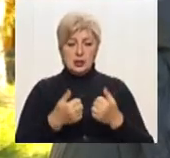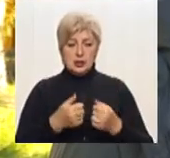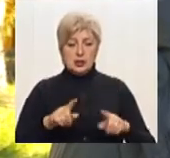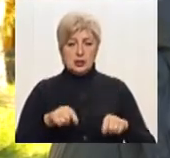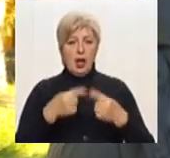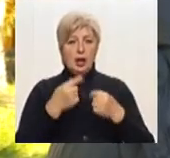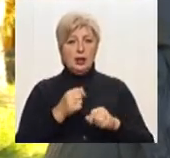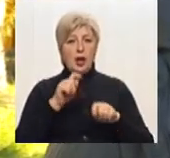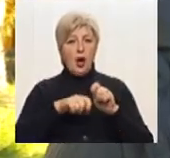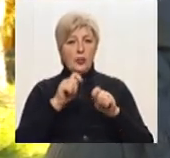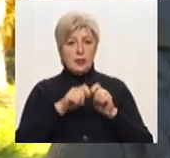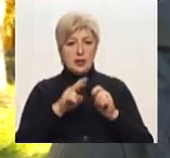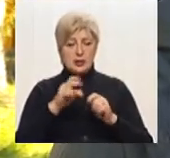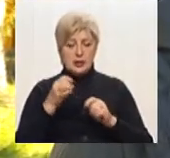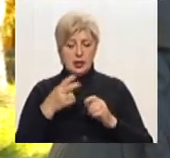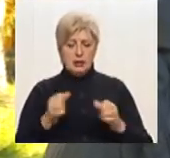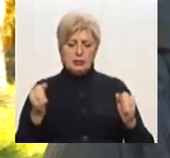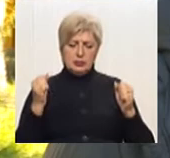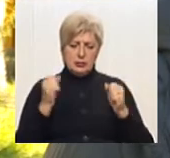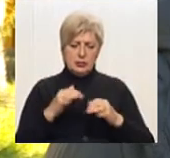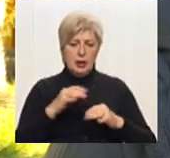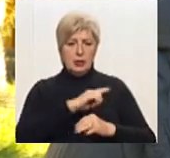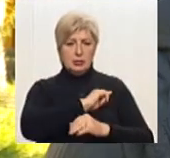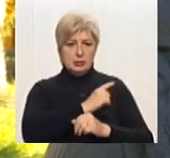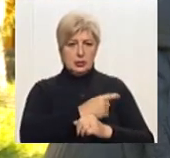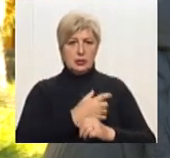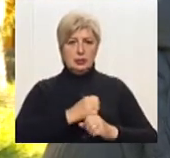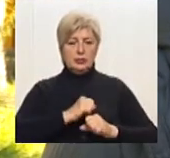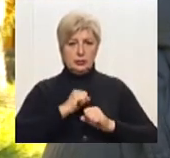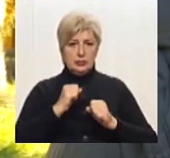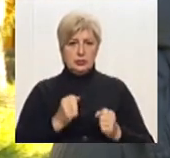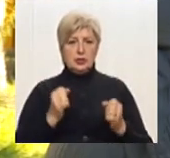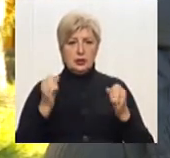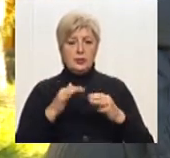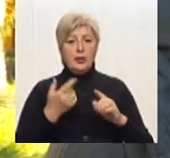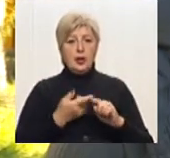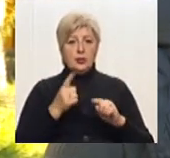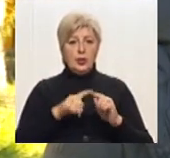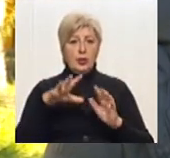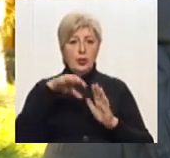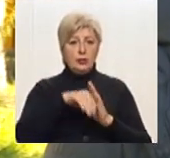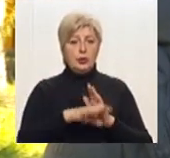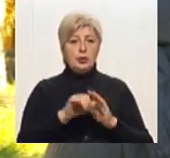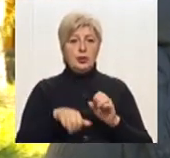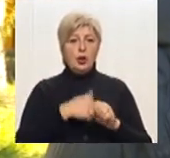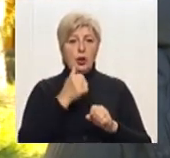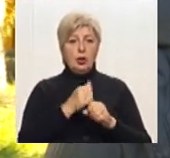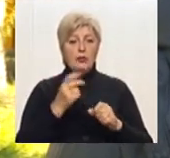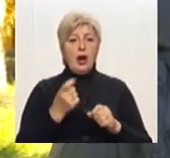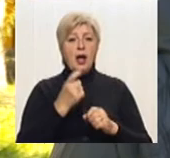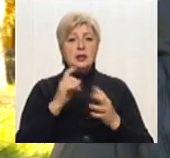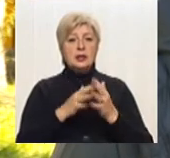«Створювалася комісія. Ми з усіма зусилями створили цю комісію, до якої входить голова сільради, ветлікар,